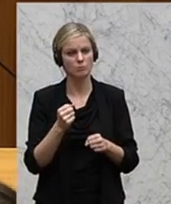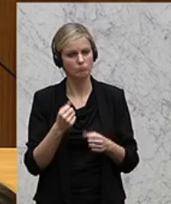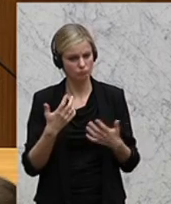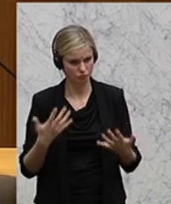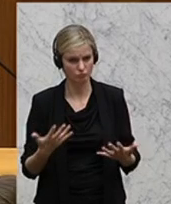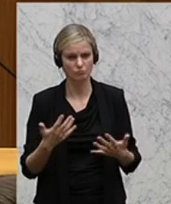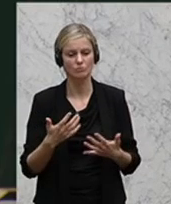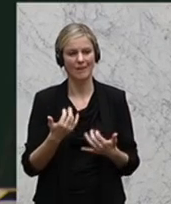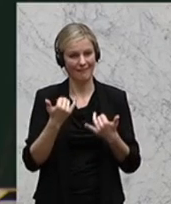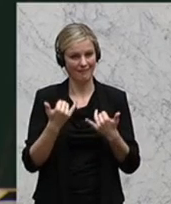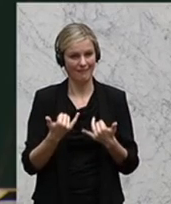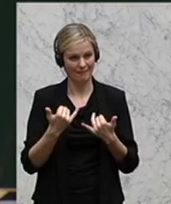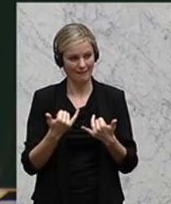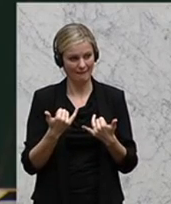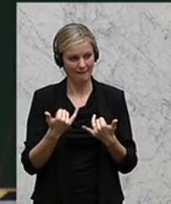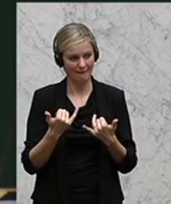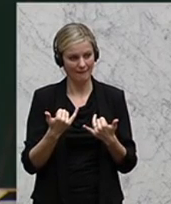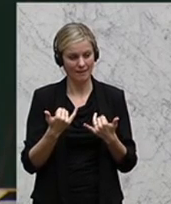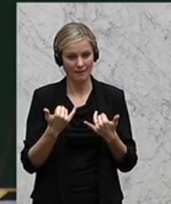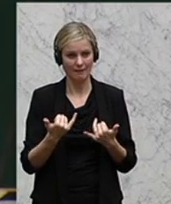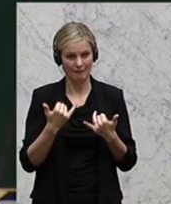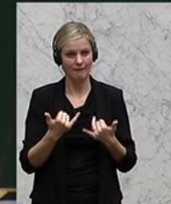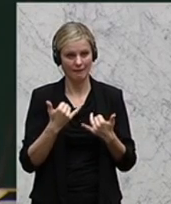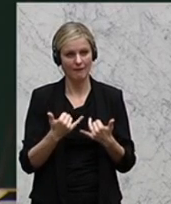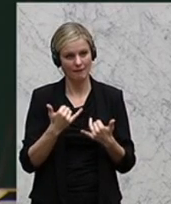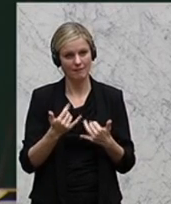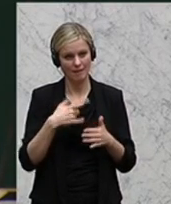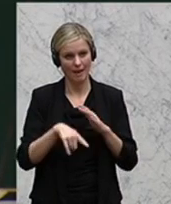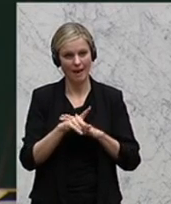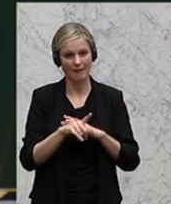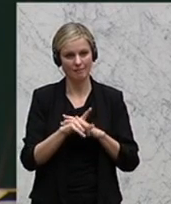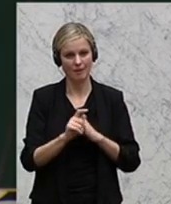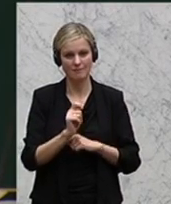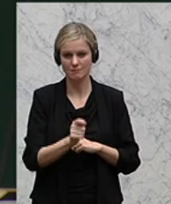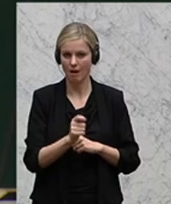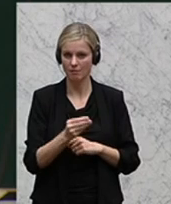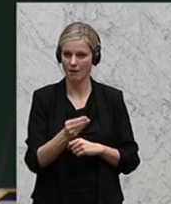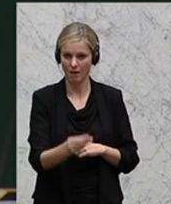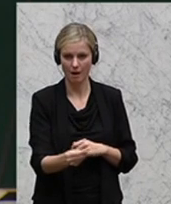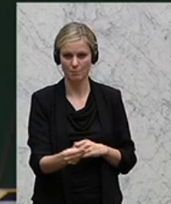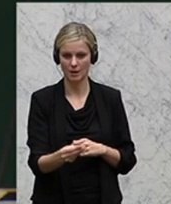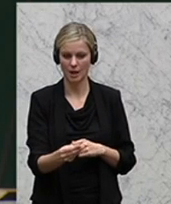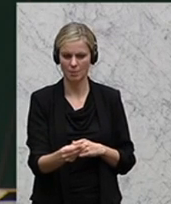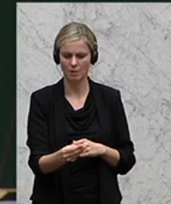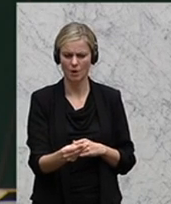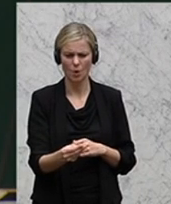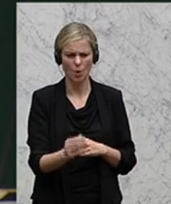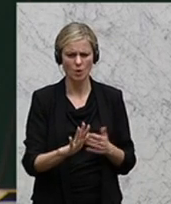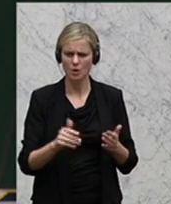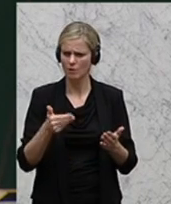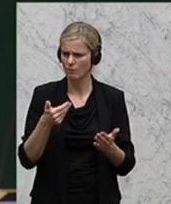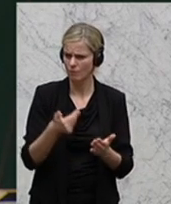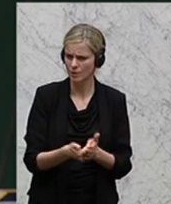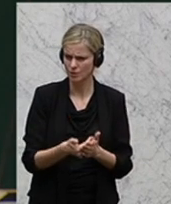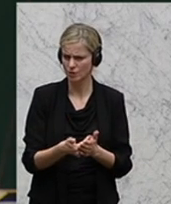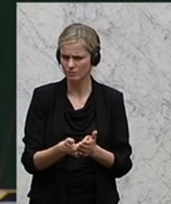Situation. Und jetzt gibt er seine Eintrittskarte als Verteidigungsminister ab und schlägt vor, Präsenzdiener